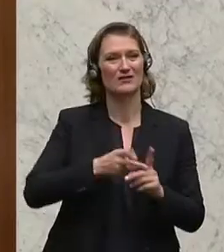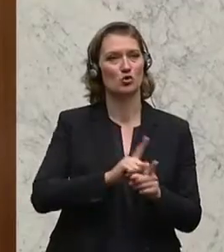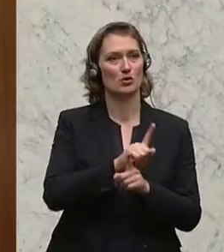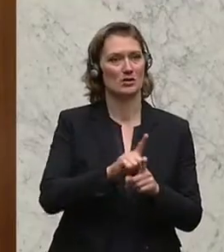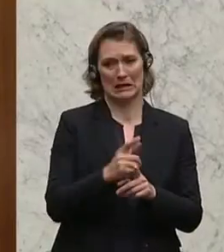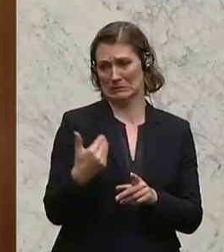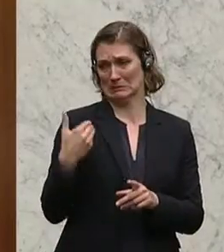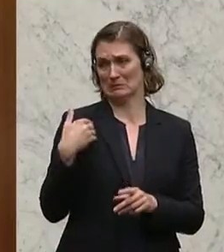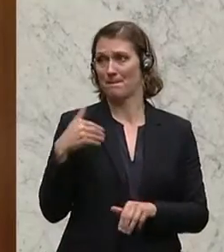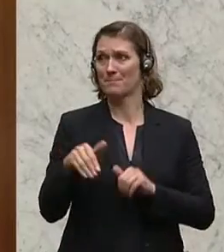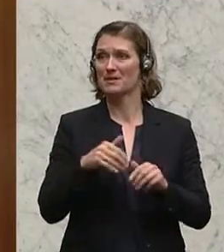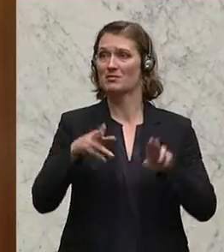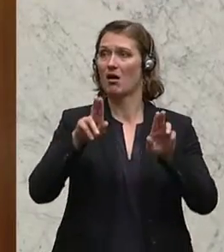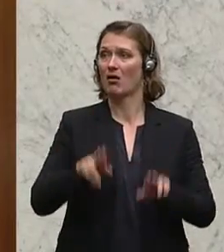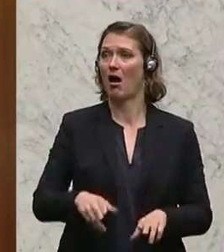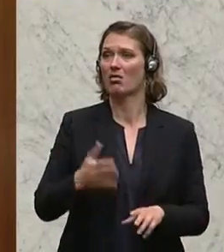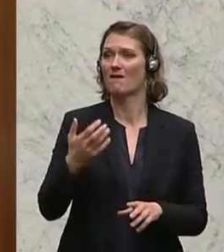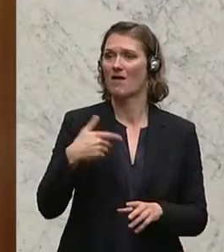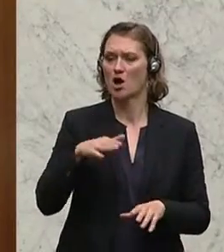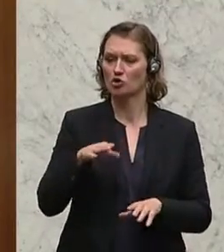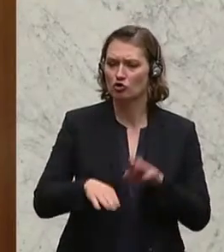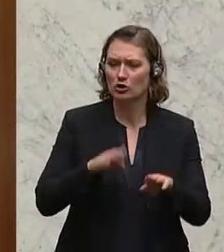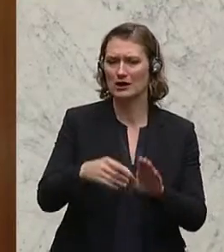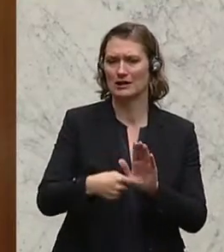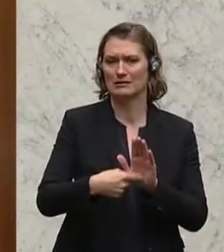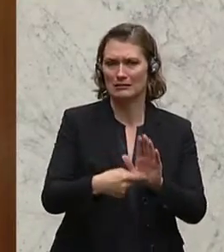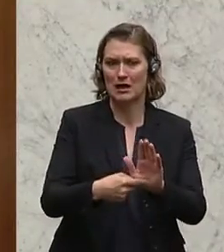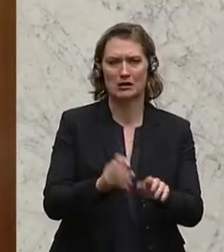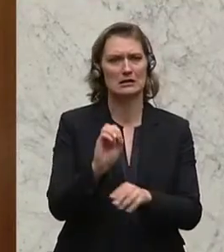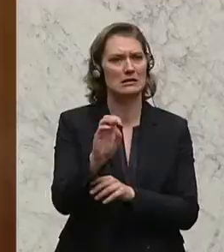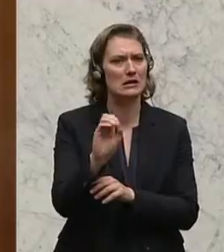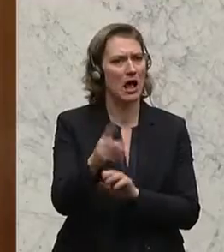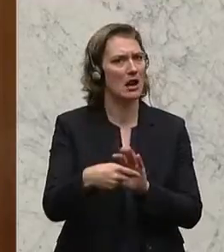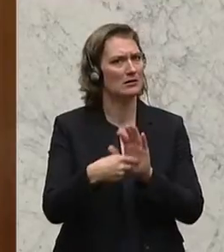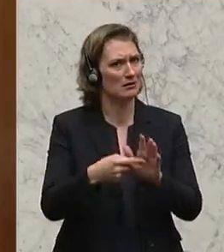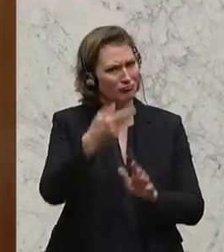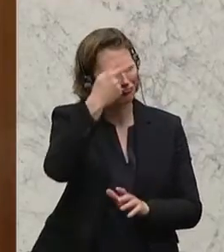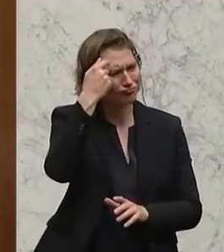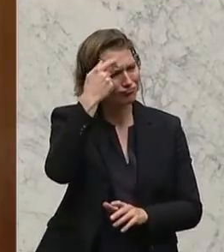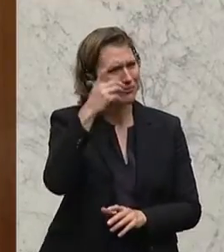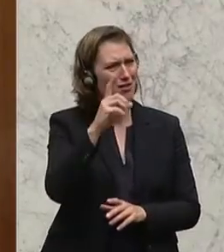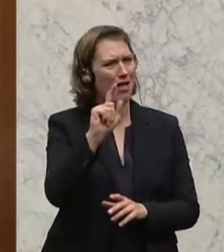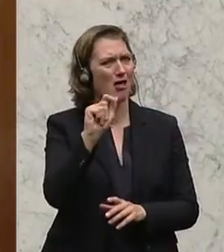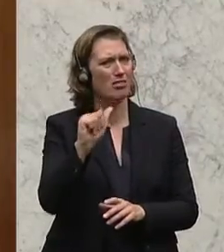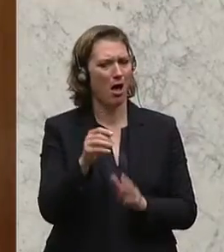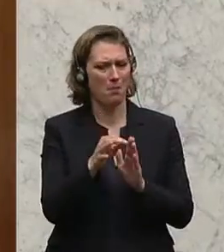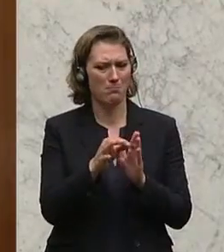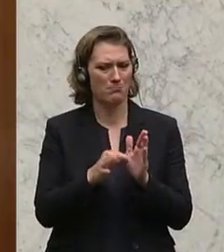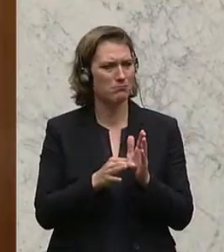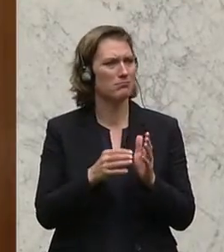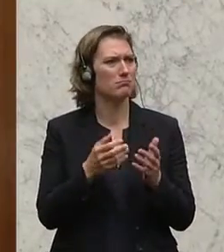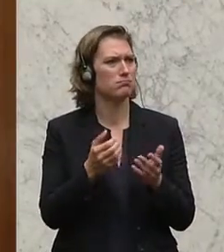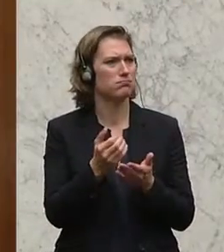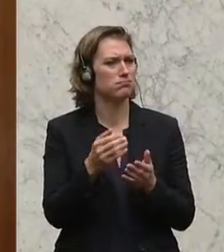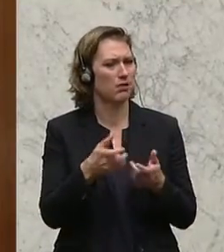mit meinem letzten Ministerrat bereits Schritte und Signale gesetzt. Ich erinnere an das Start-up-Paket, an die Punktation zur